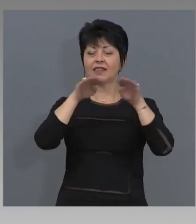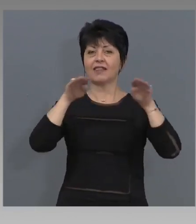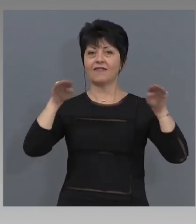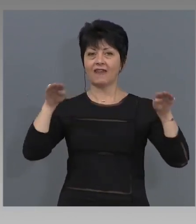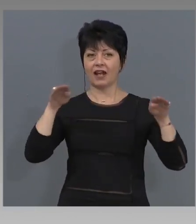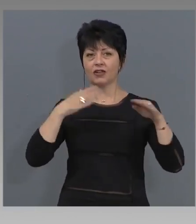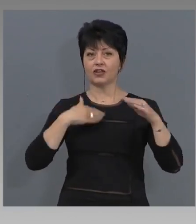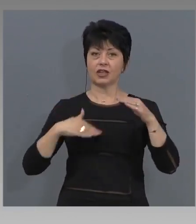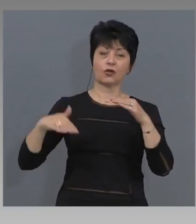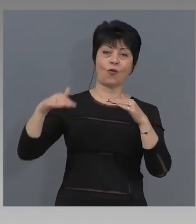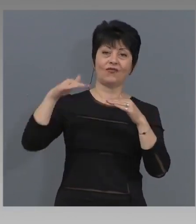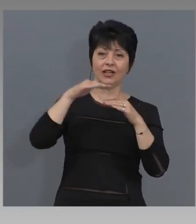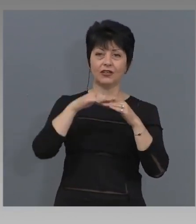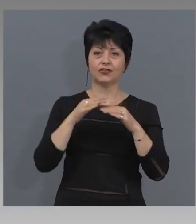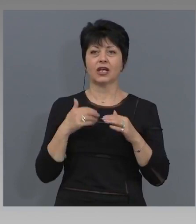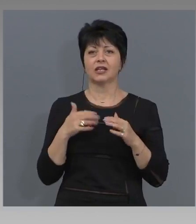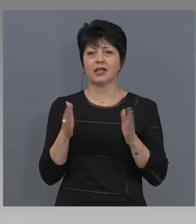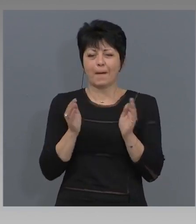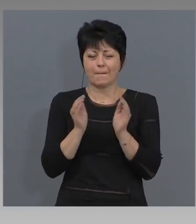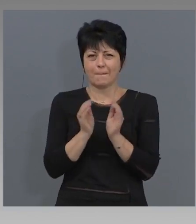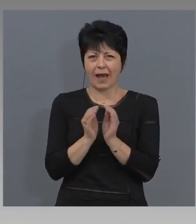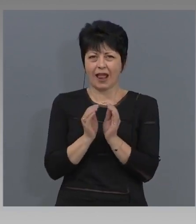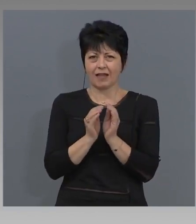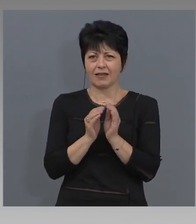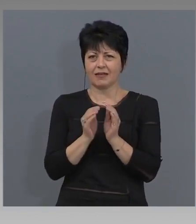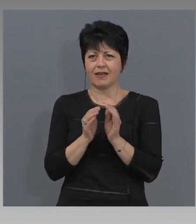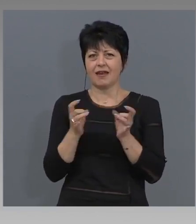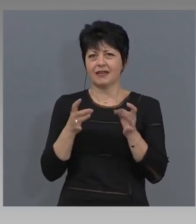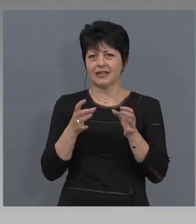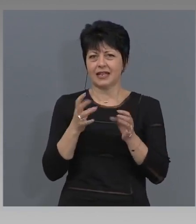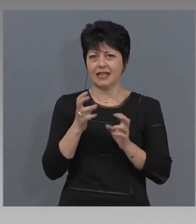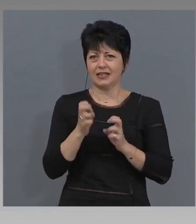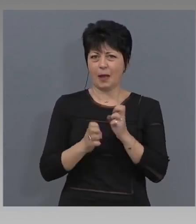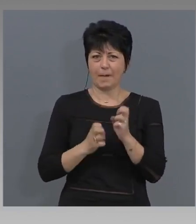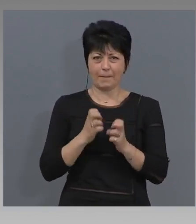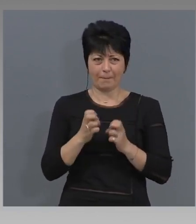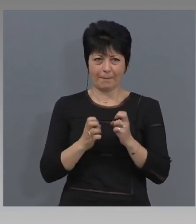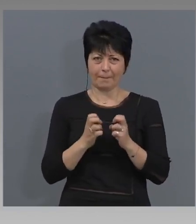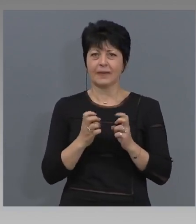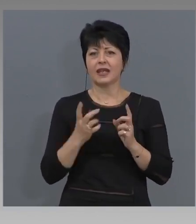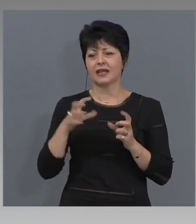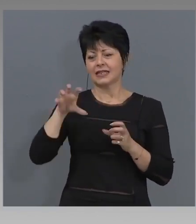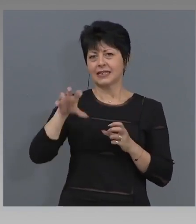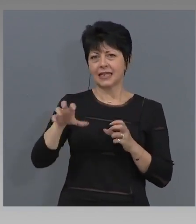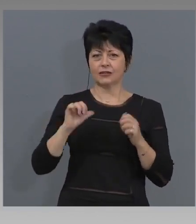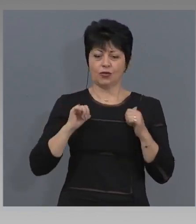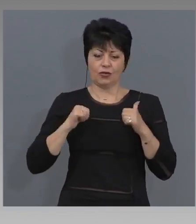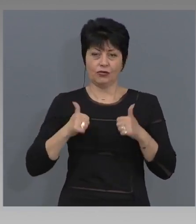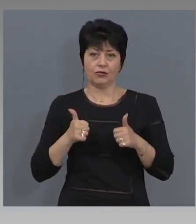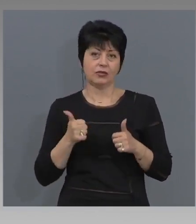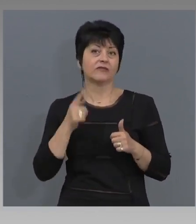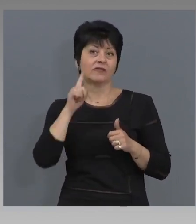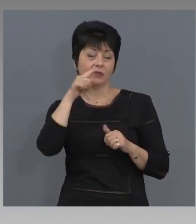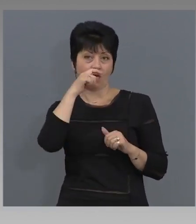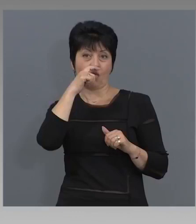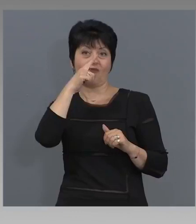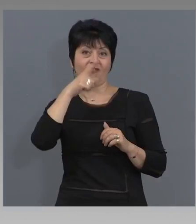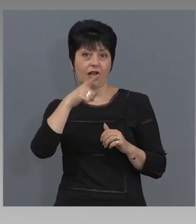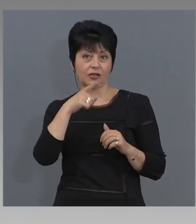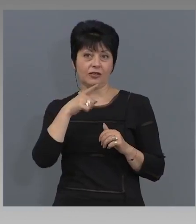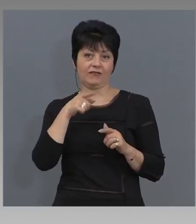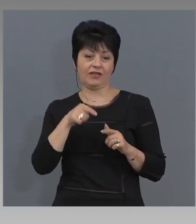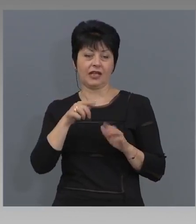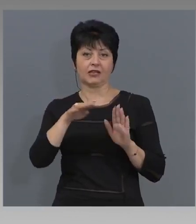малките предприятия по линия на оперативна програма, инновации, конкурентна способност. Сектор туризъм е ключов в тази програма.